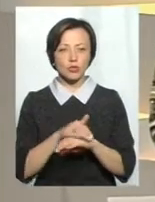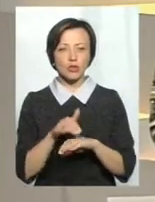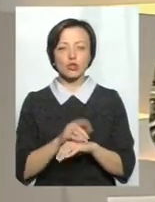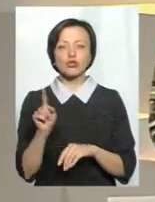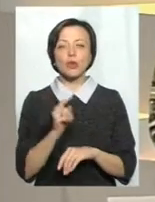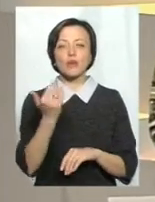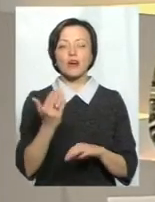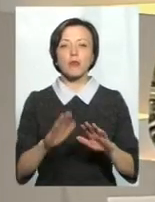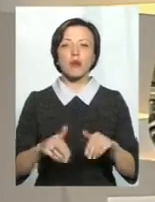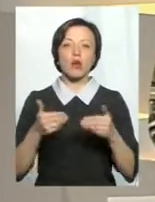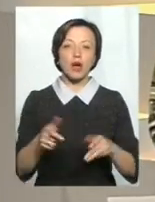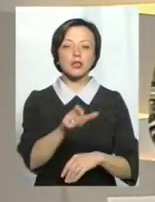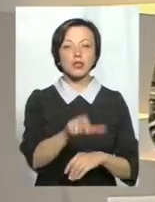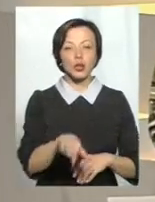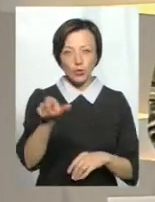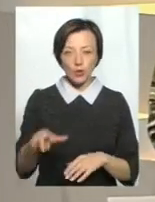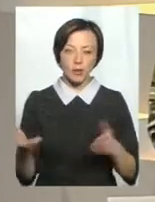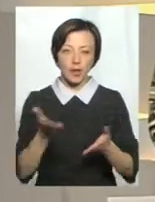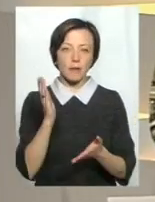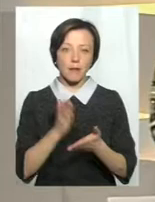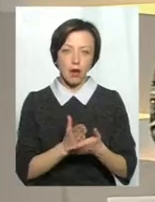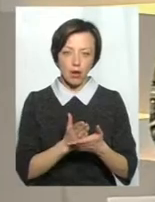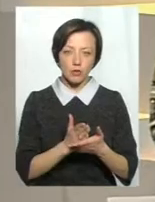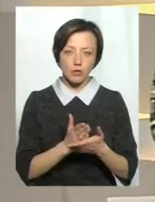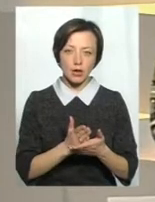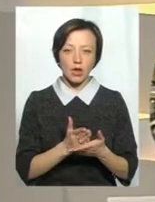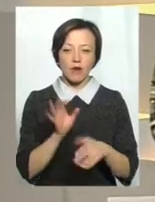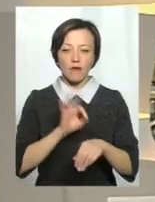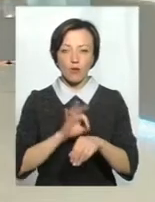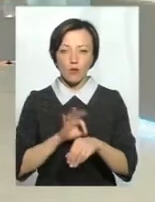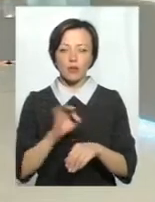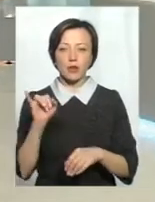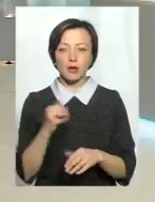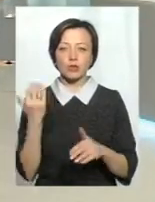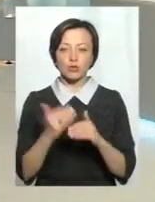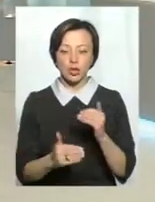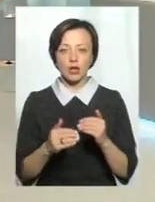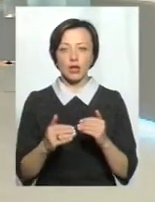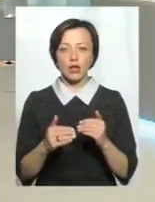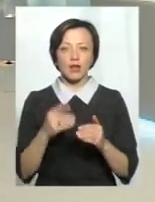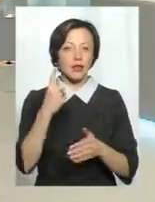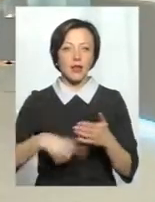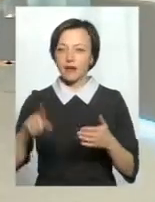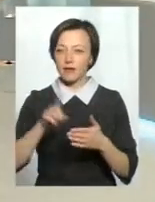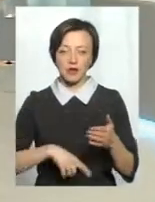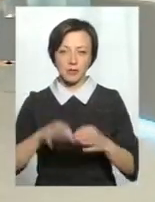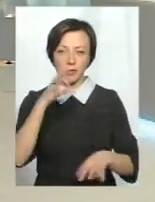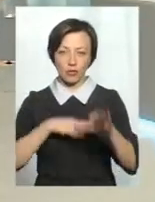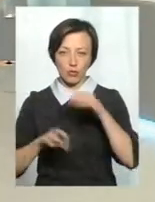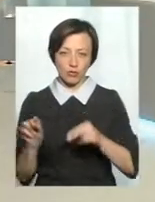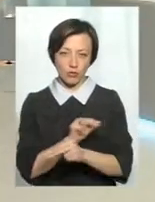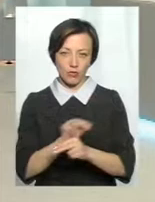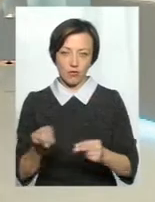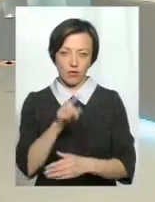що б ви порадили людям, які мають ті чи інші недуги і вже розувірилися в медикаментозному